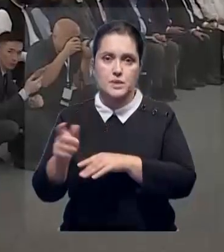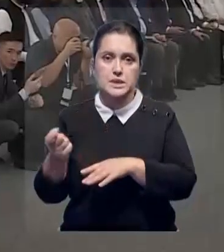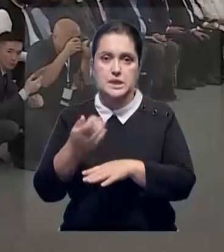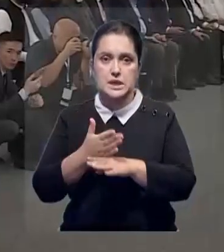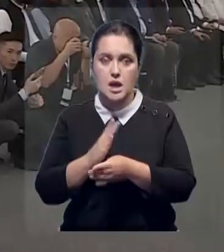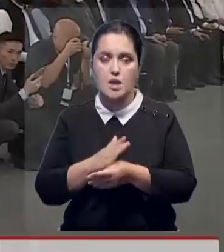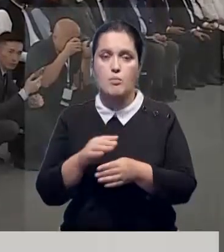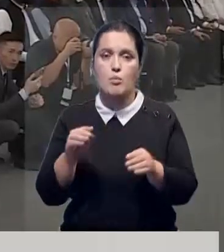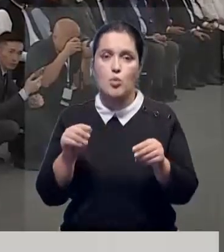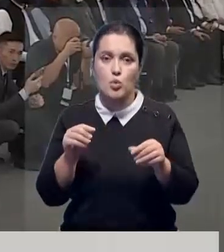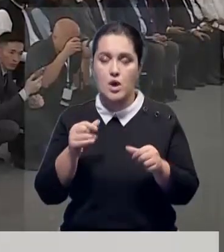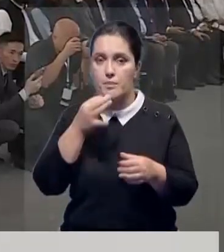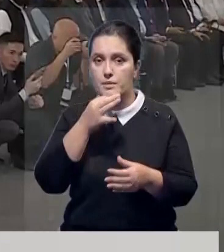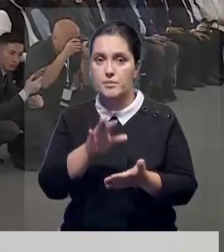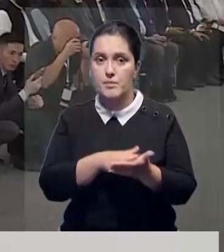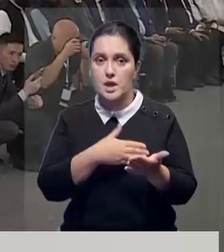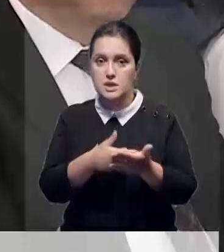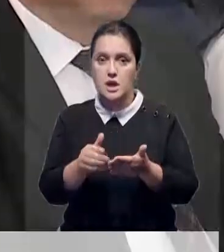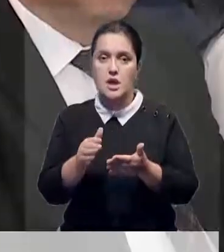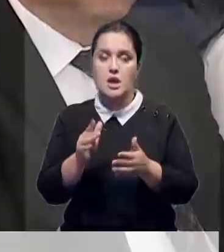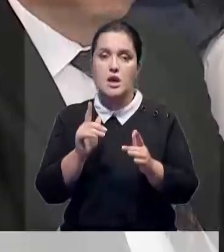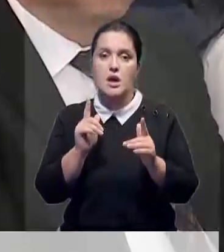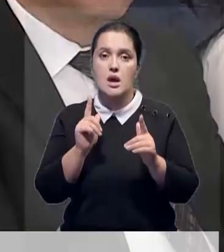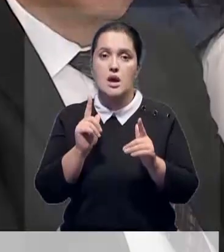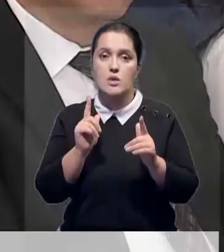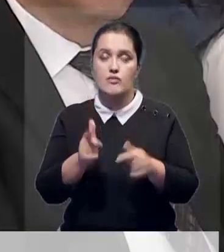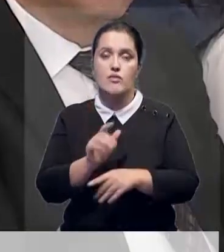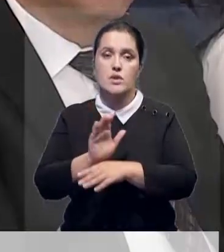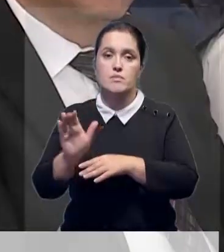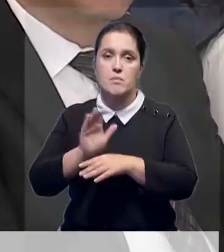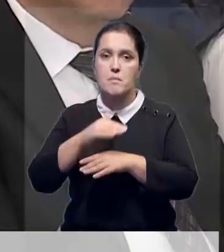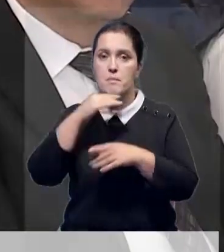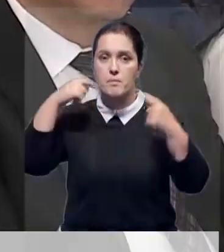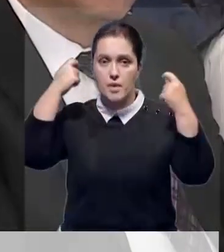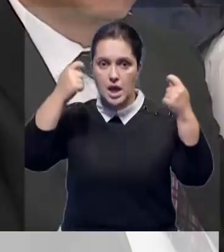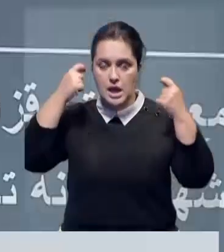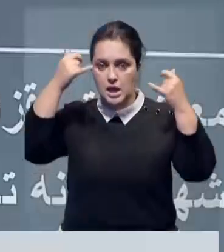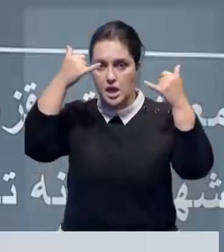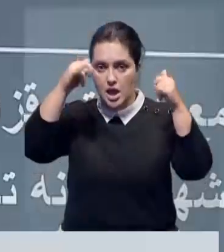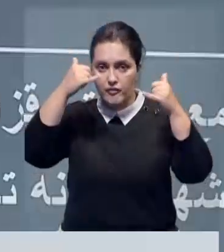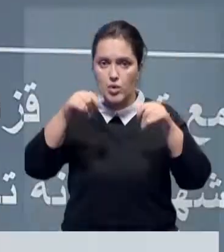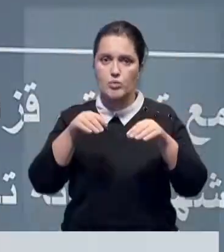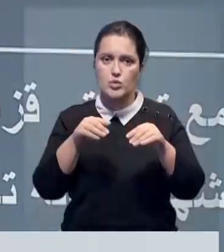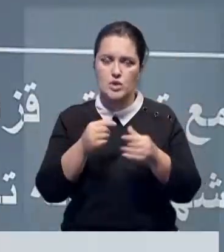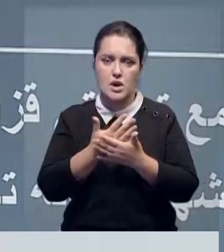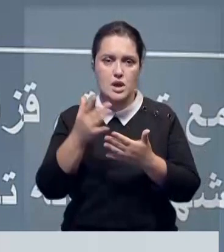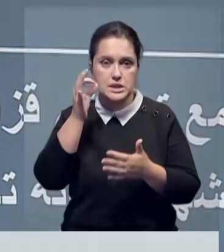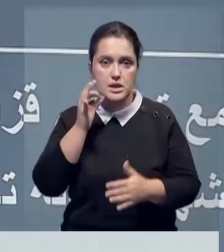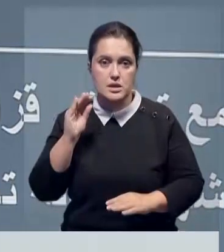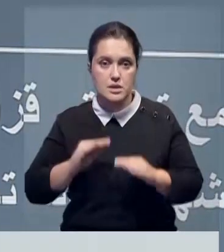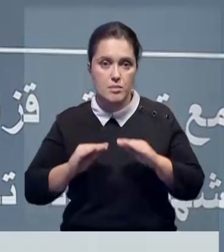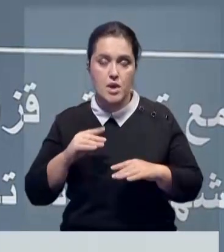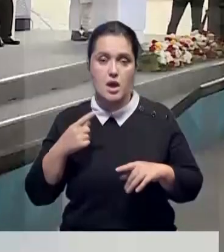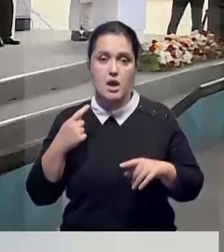поставки зерна, муки и подсолнечного масла. В больших объемах готовы также экспортировать баранину и говядину, мучные и